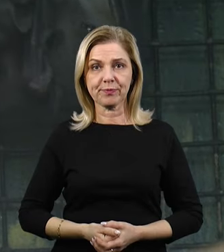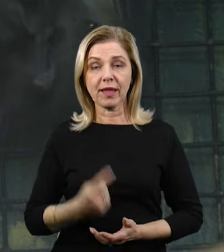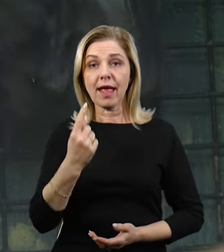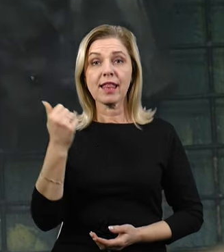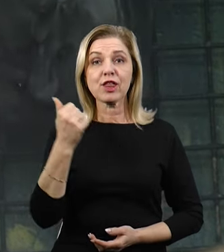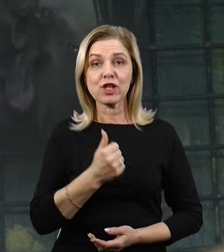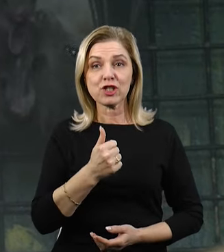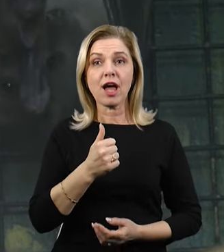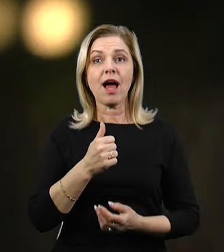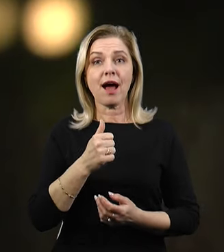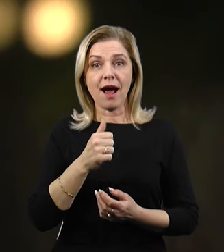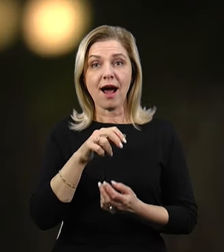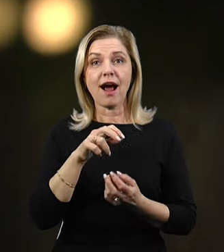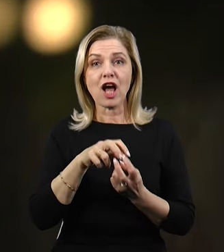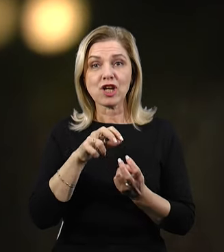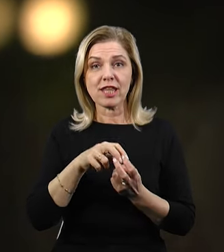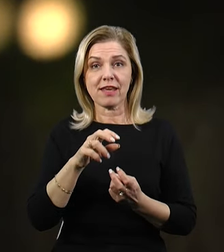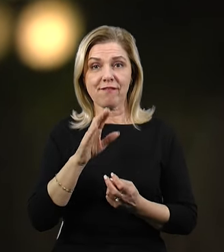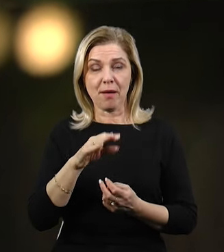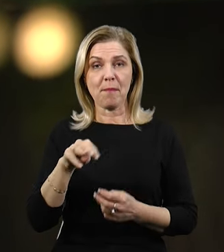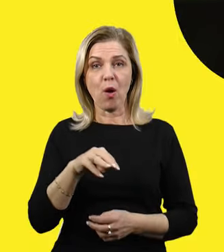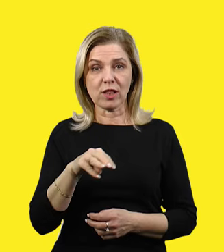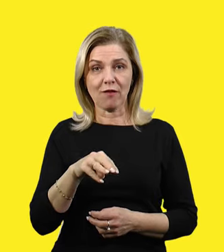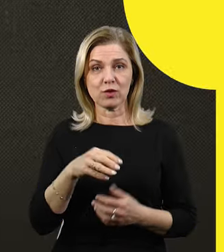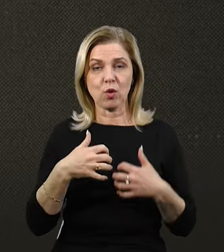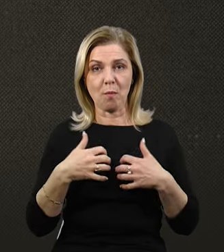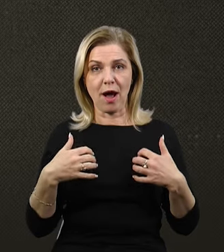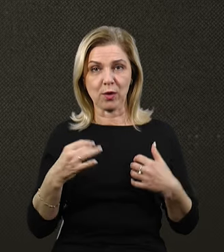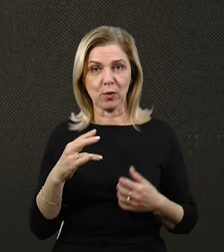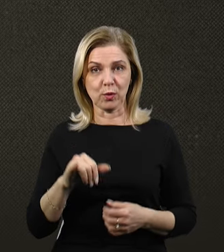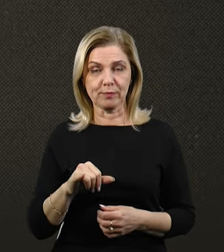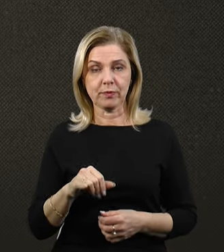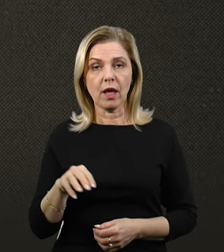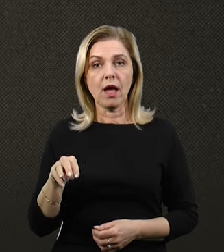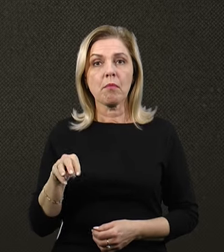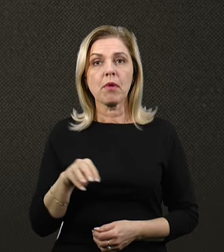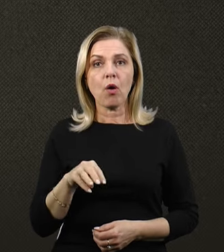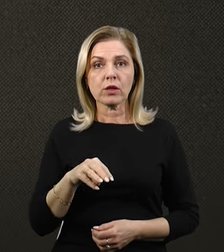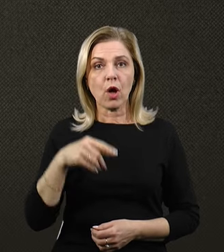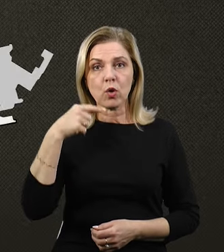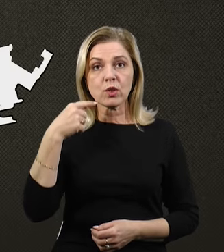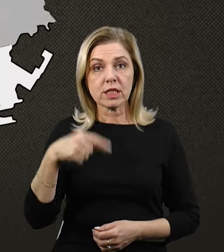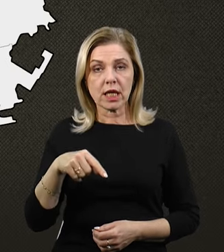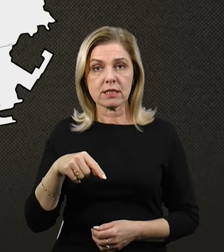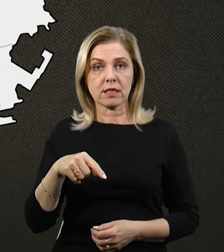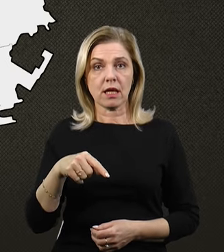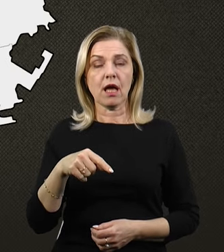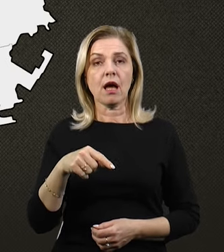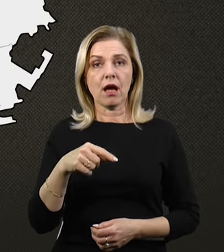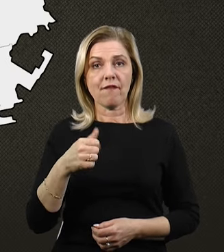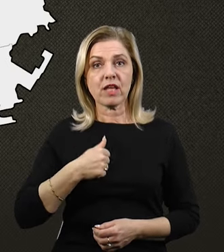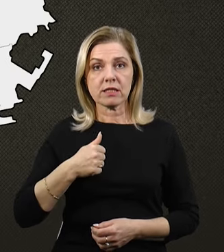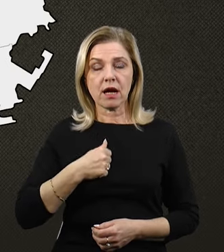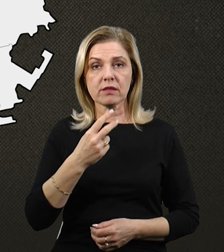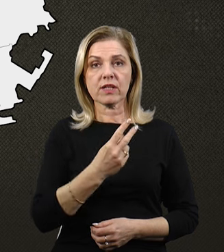Тиждень кажанів у Миколаївському зоопарку. На Миколаївщині російські війська 25-го та вночі